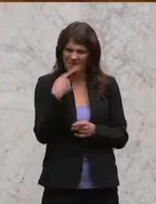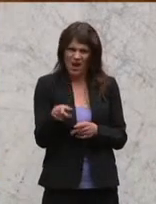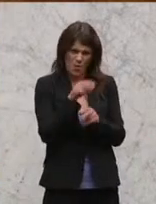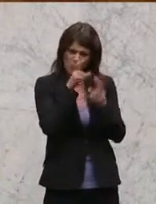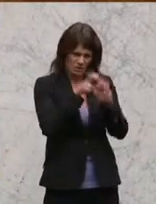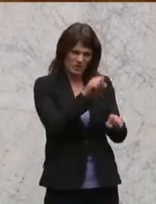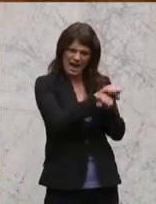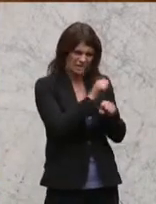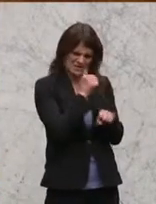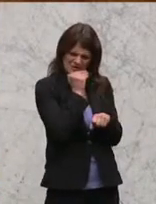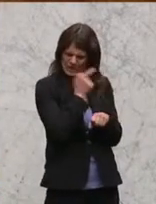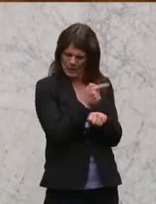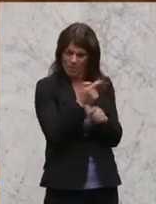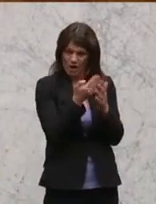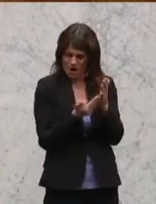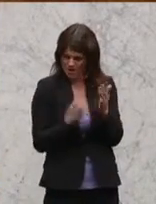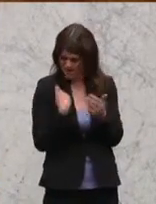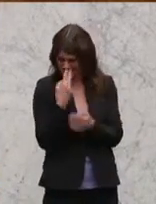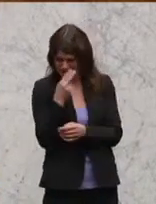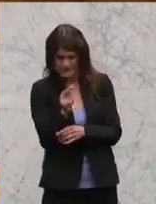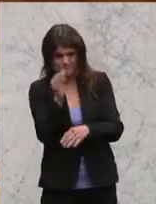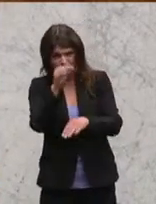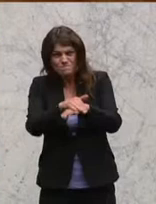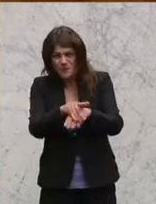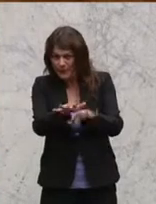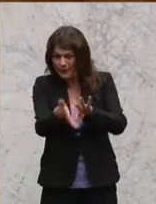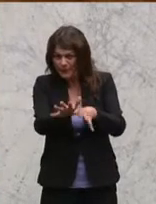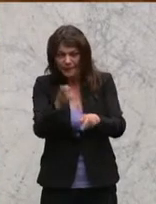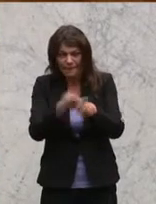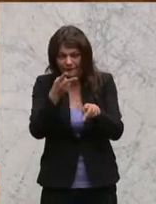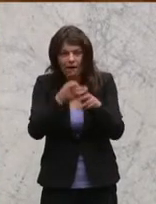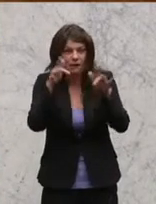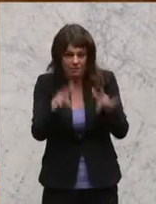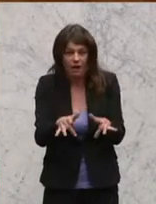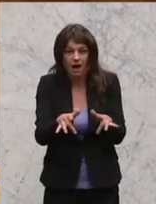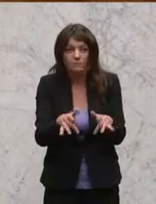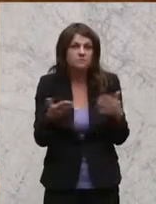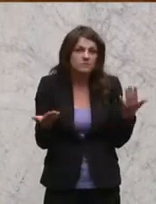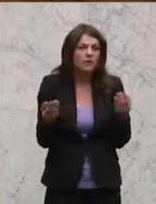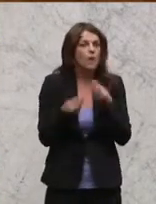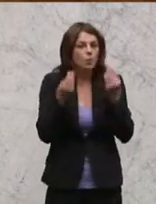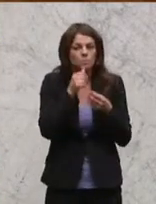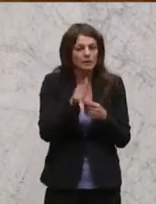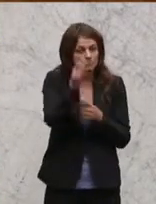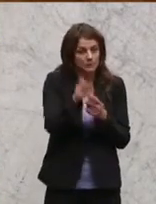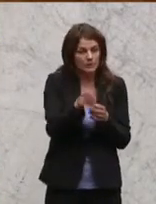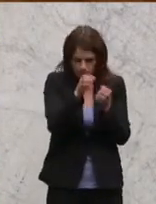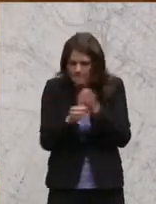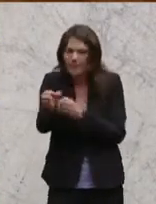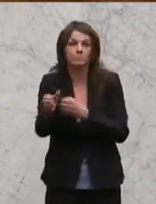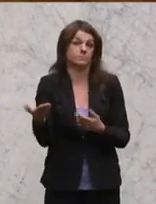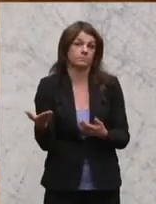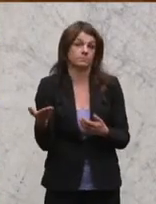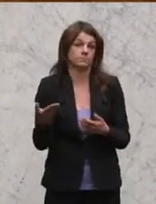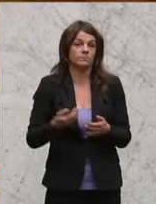Untersuchungshaft aus. Aber es gibt Anhaltspunkte, dass hier eine massive Erkrankung vorliegt. Warum wurde diese Person nicht untergebracht? Und ich finde das